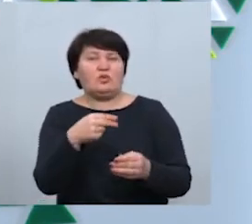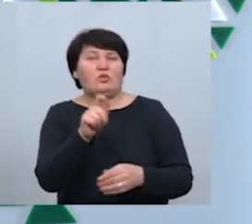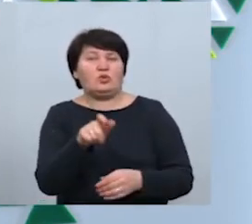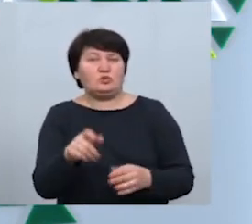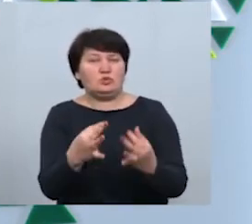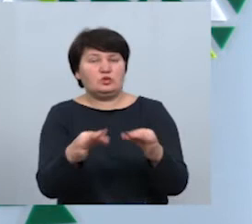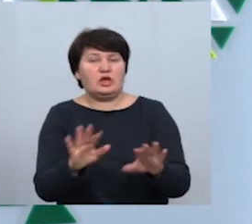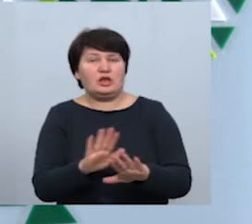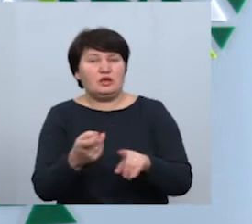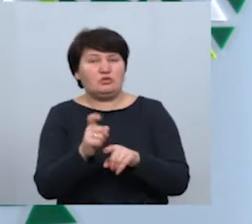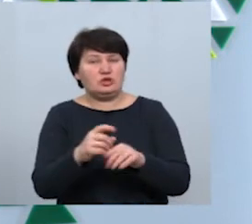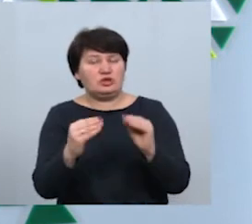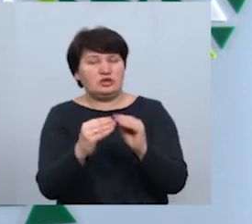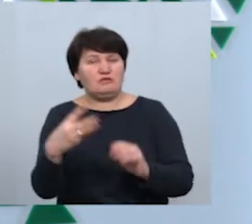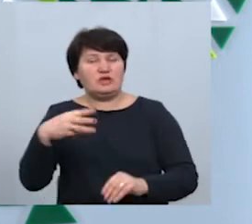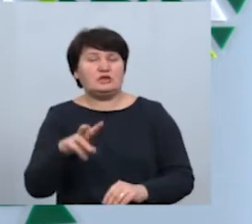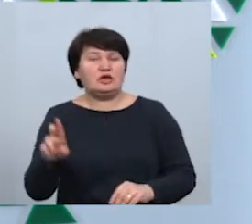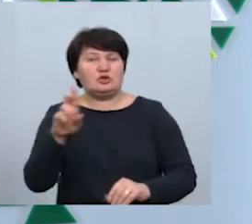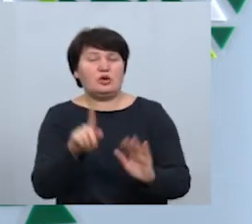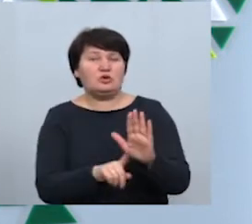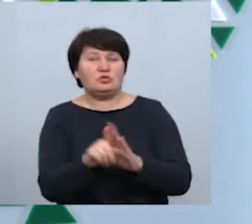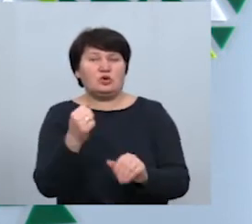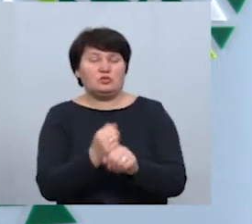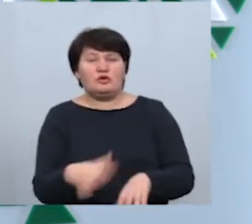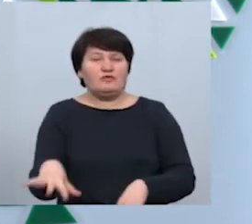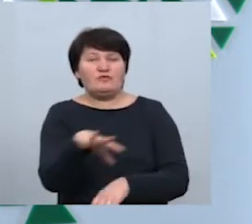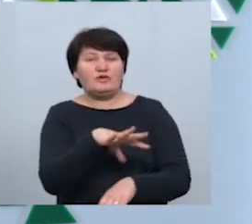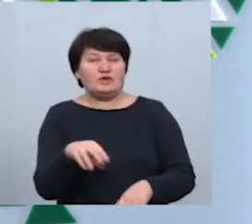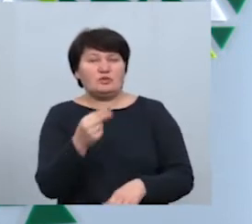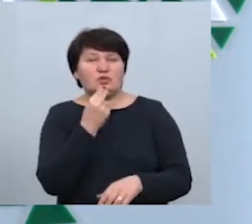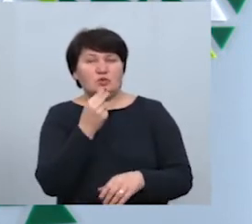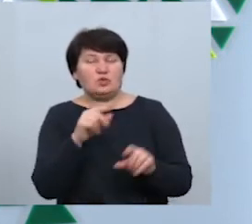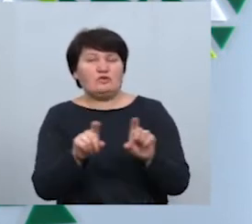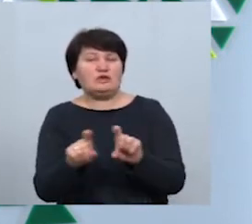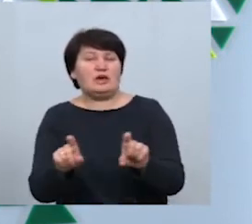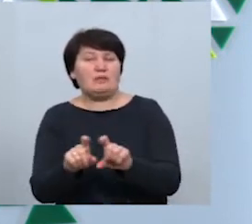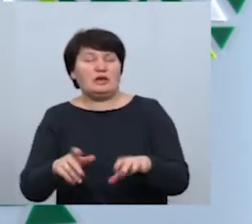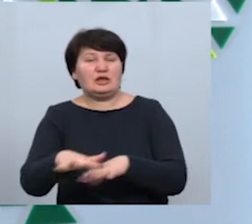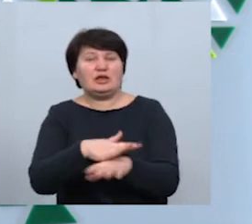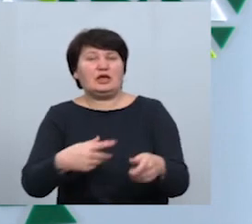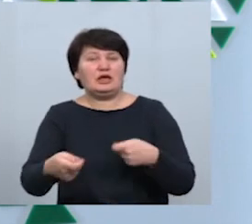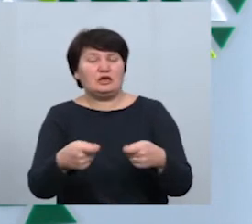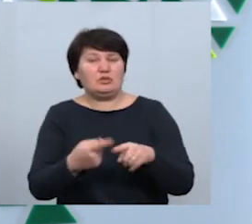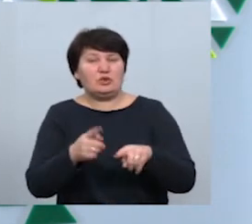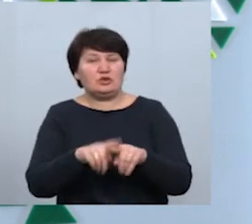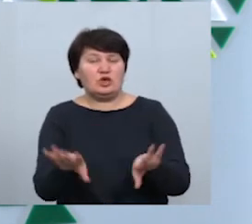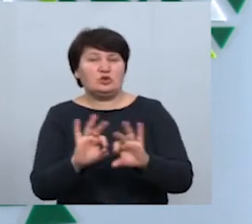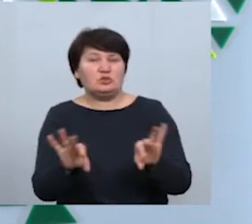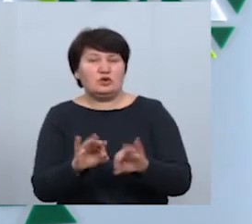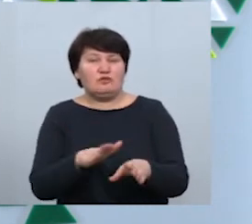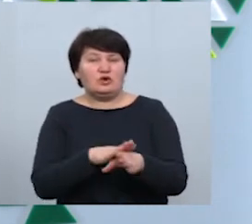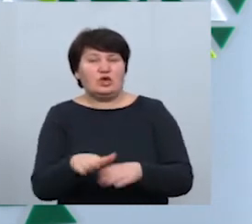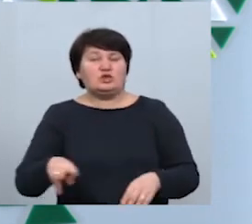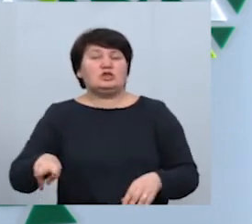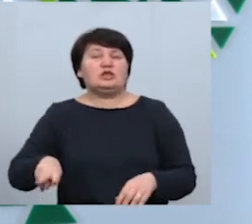більше десяти. Від 30 березня розпочали роботу усі продуктові сегменти ринку. Про це кореспондентом Суспільного розповів виконавчий директор